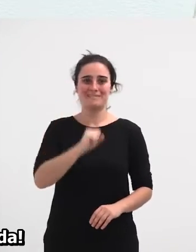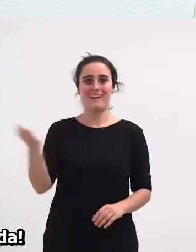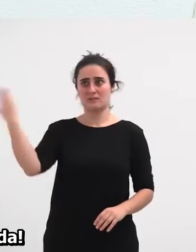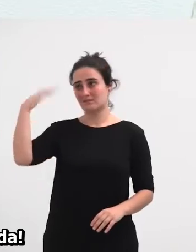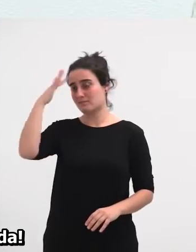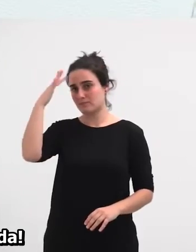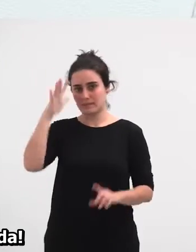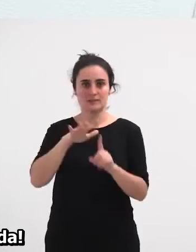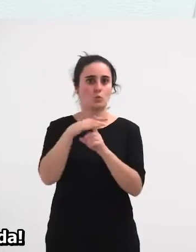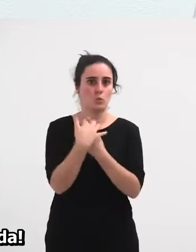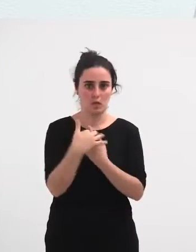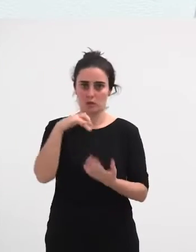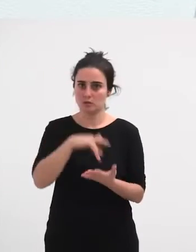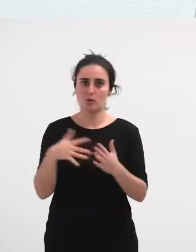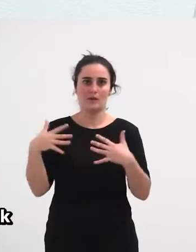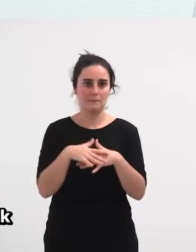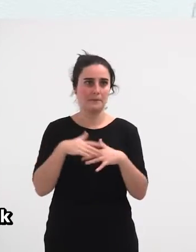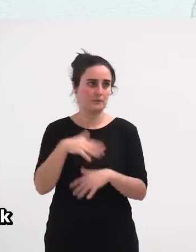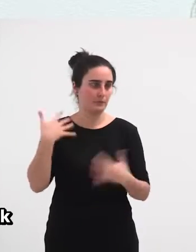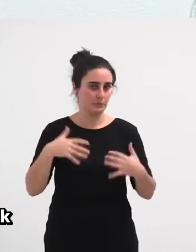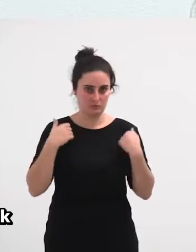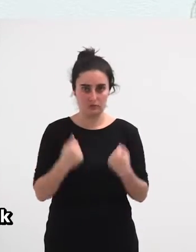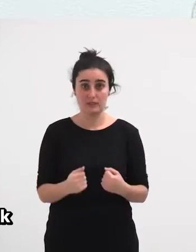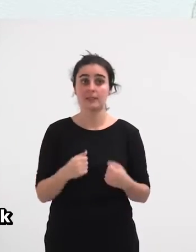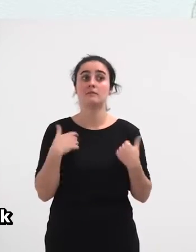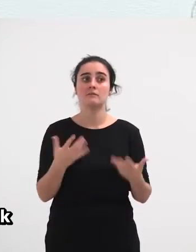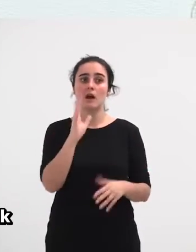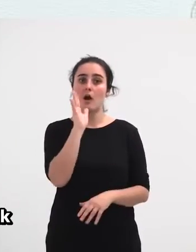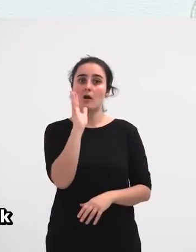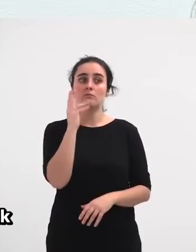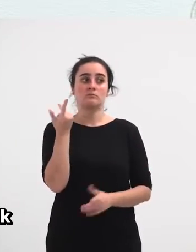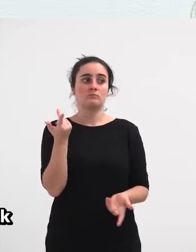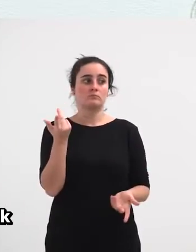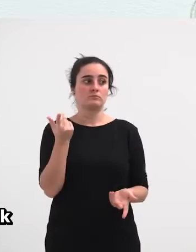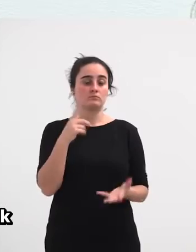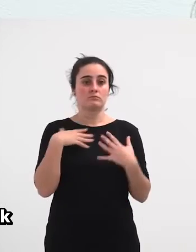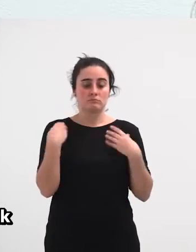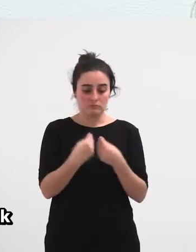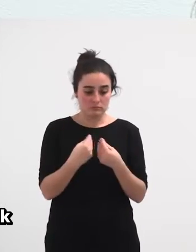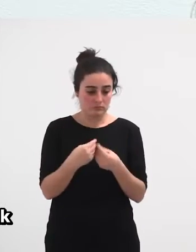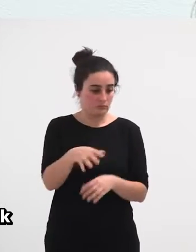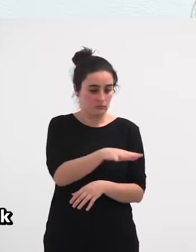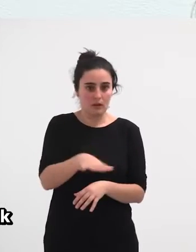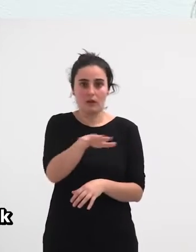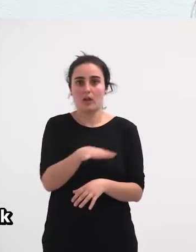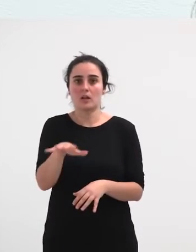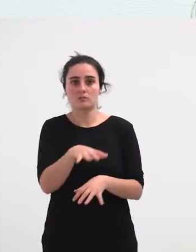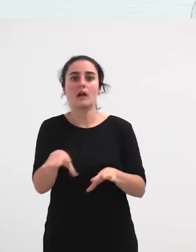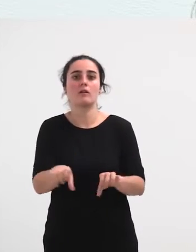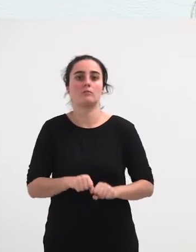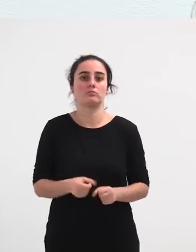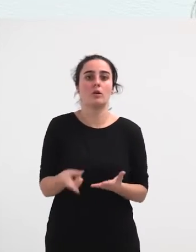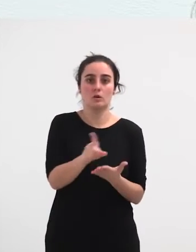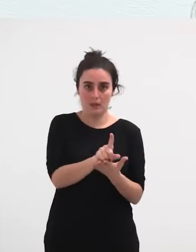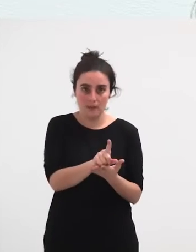ondarribin, mistokoa izan da, eta orain, bizikidetzara espazio gehienak berreskuratu dira,